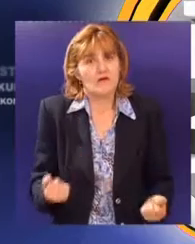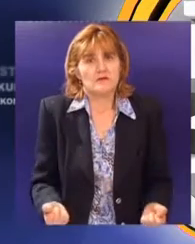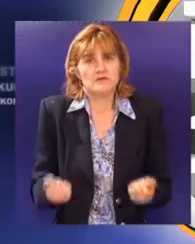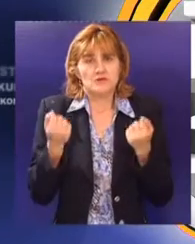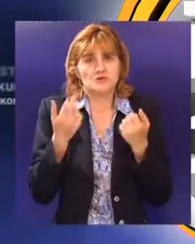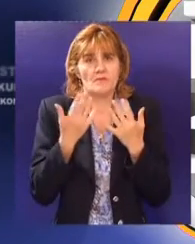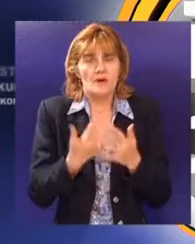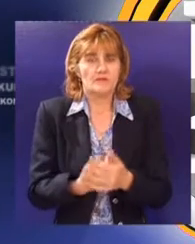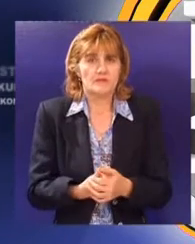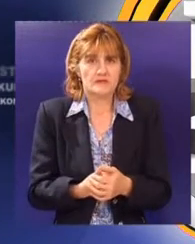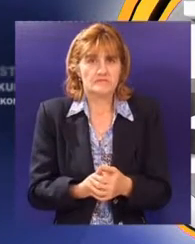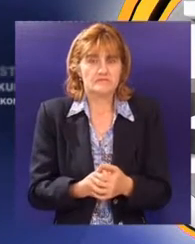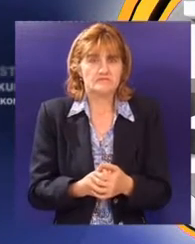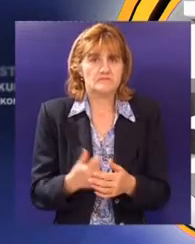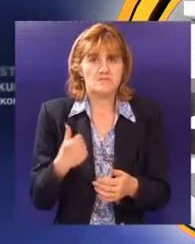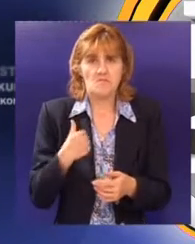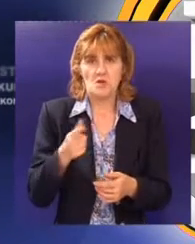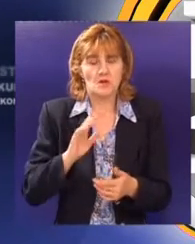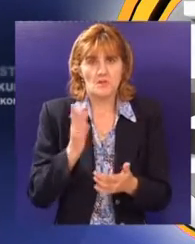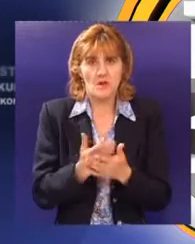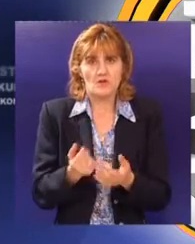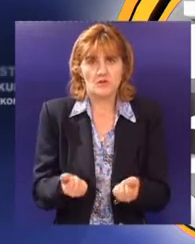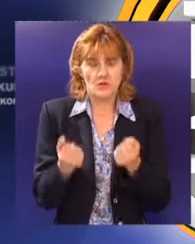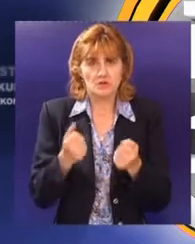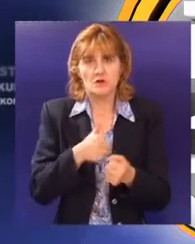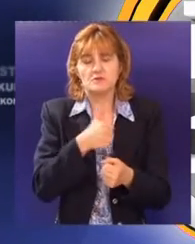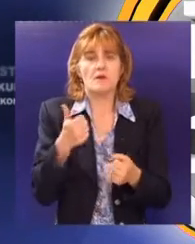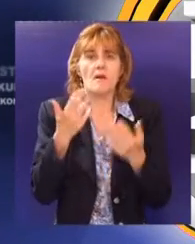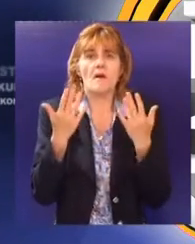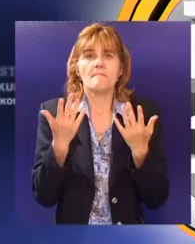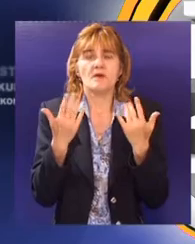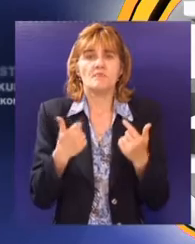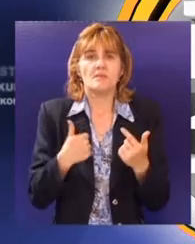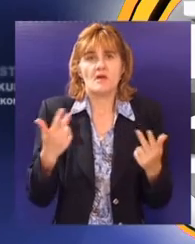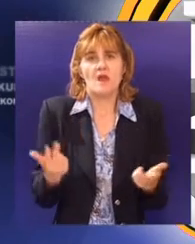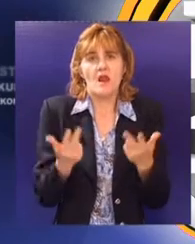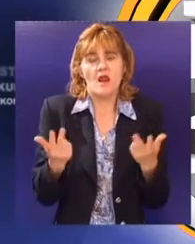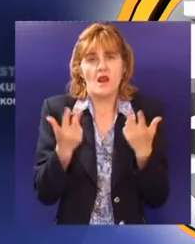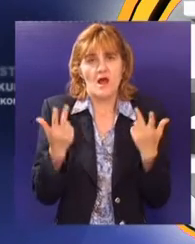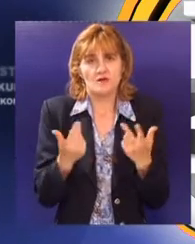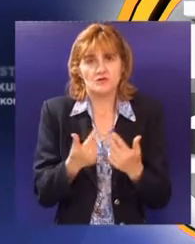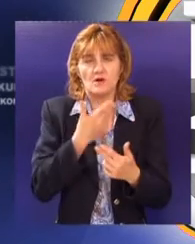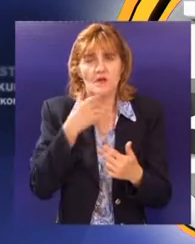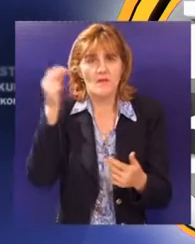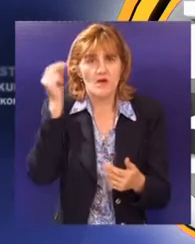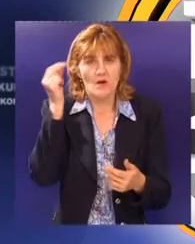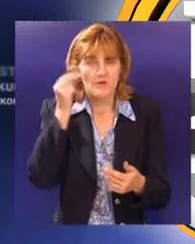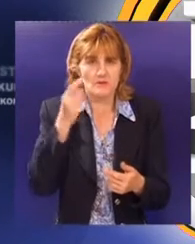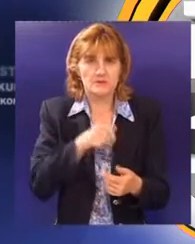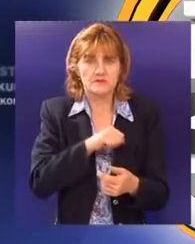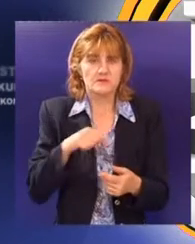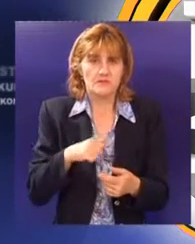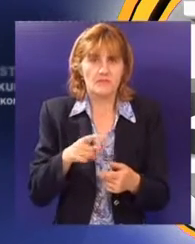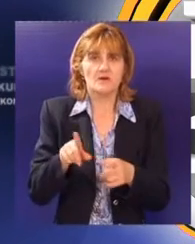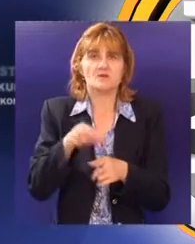iz matematike. Pa zadaci nisu bili tako teški, a matematika mi je lakša. Ili pa kod matematike ne treba tako mnogo da se